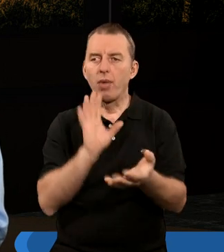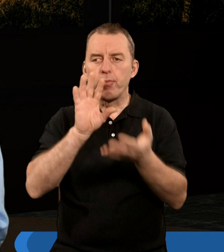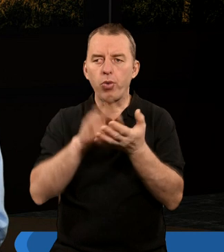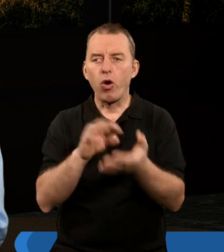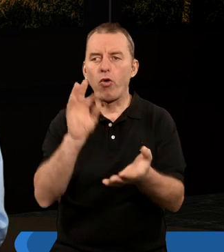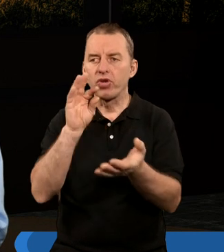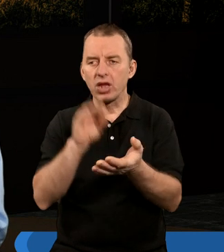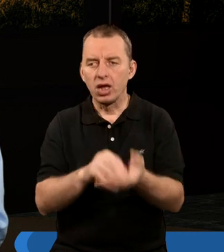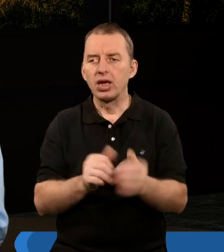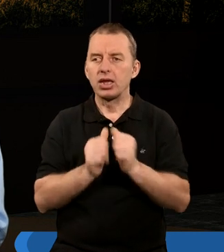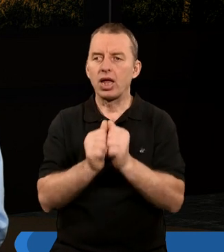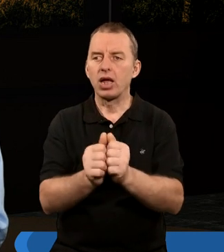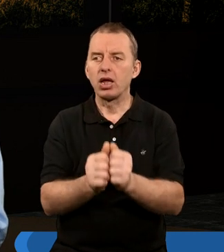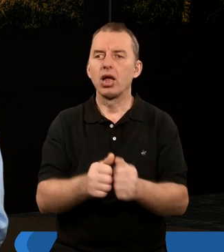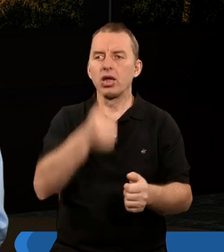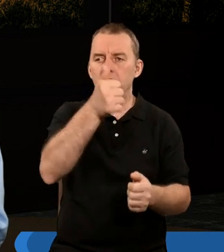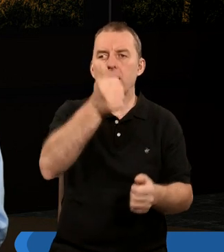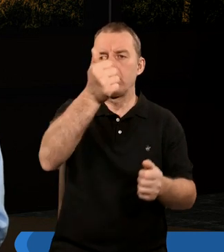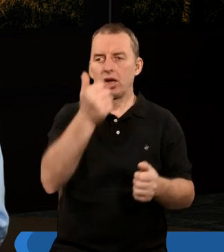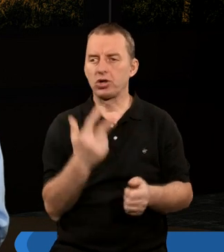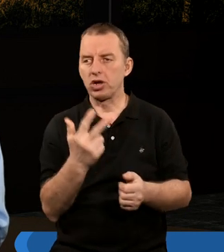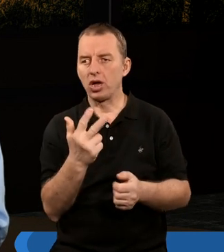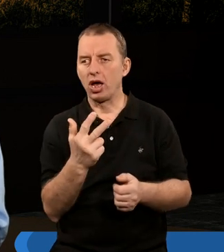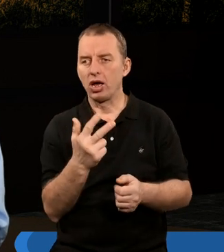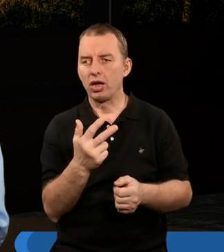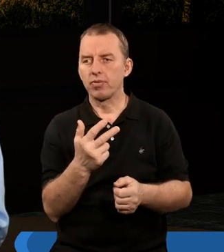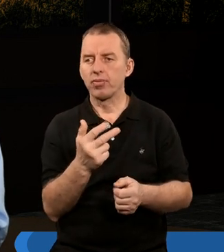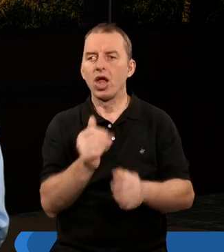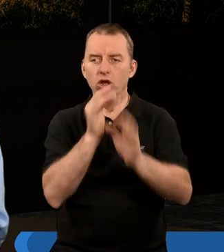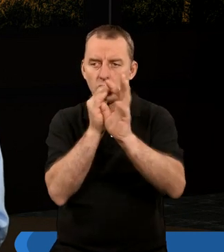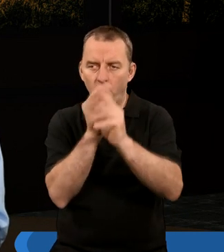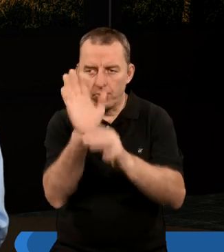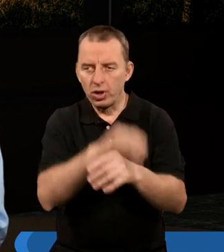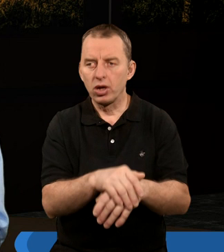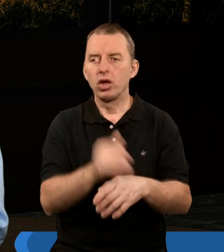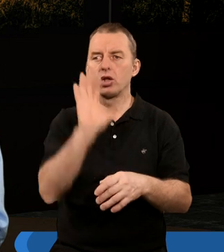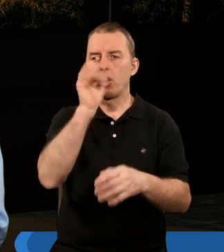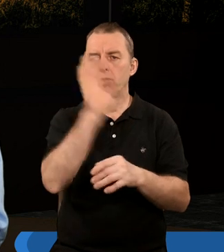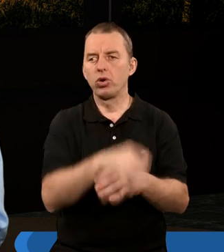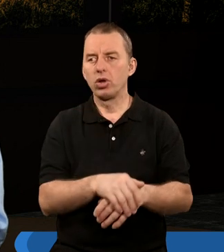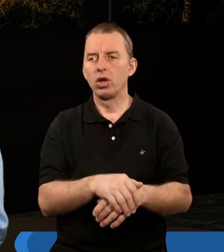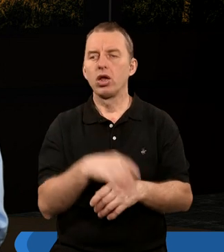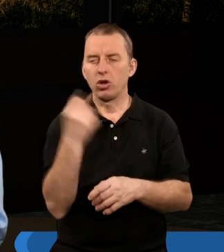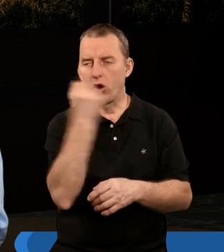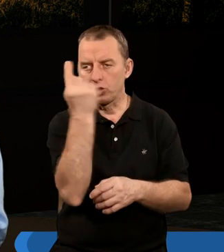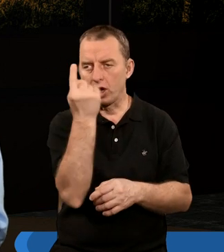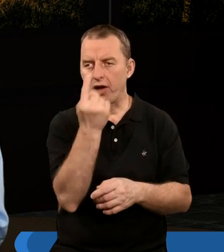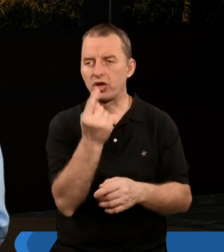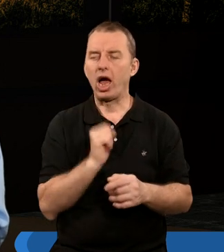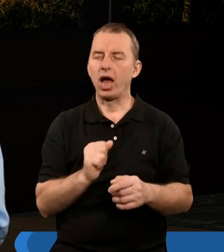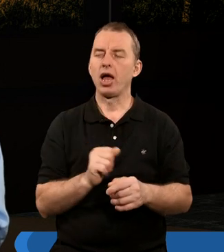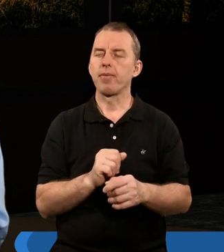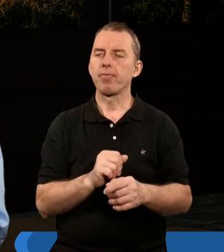to zdanie, że jedna trzecia. Tak jest. Te trąby Boże, te sądy Boże, one są ostrzegawcze,